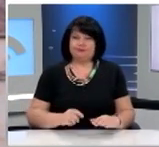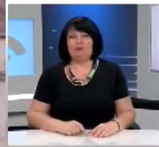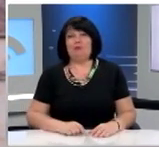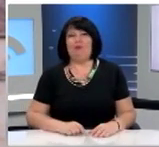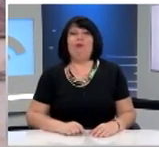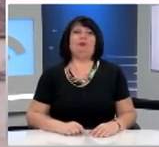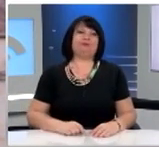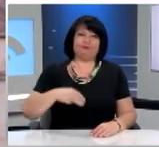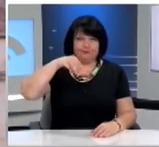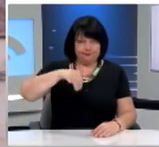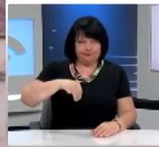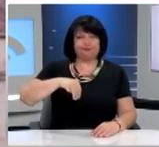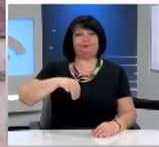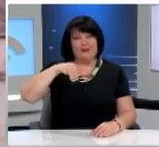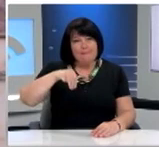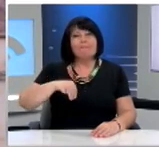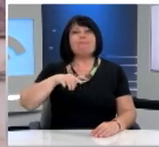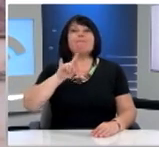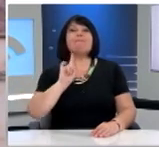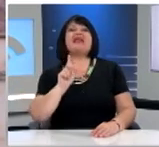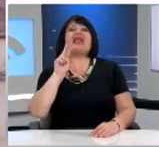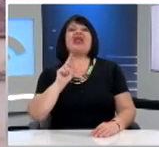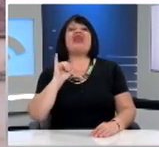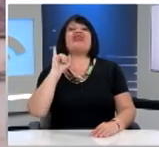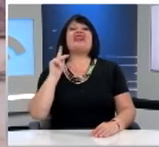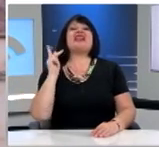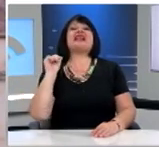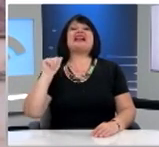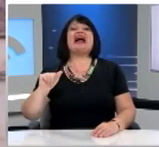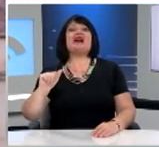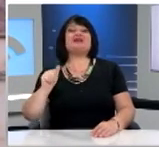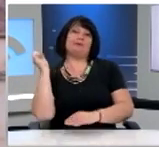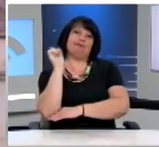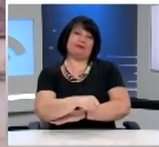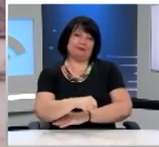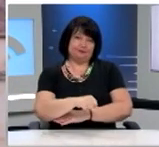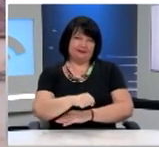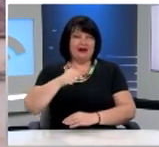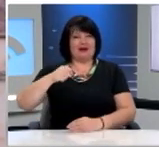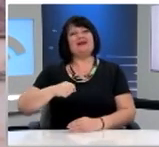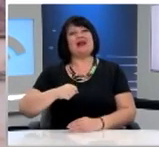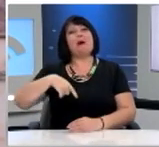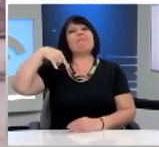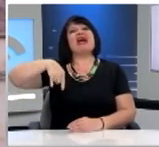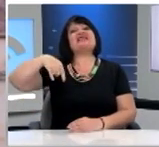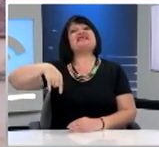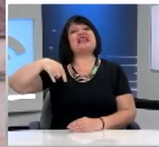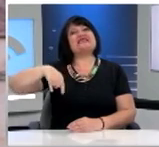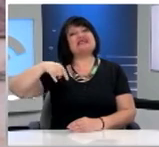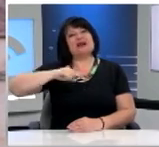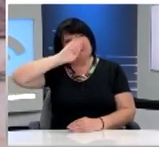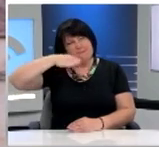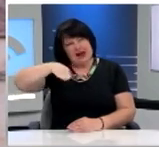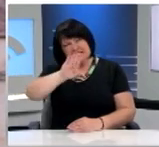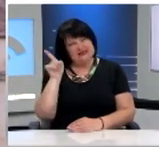μυδικά Στην νίκη δηλαδή Των Ελλήνων έναντι των Περσών Και στο